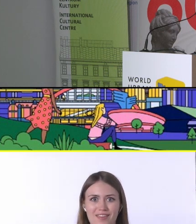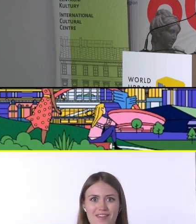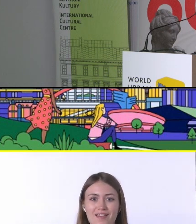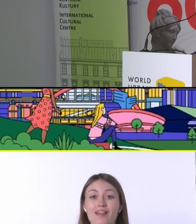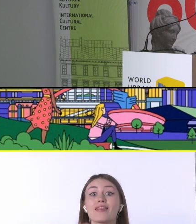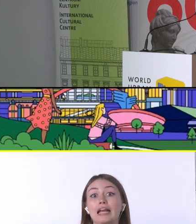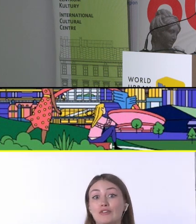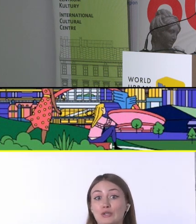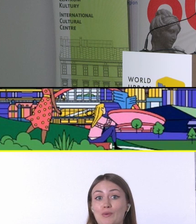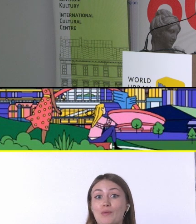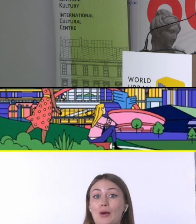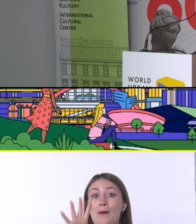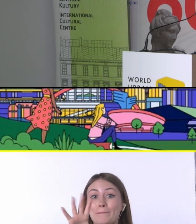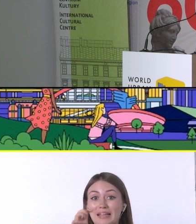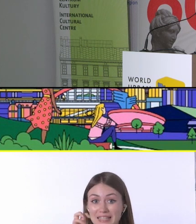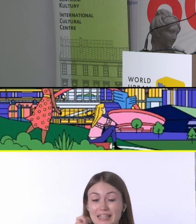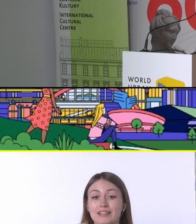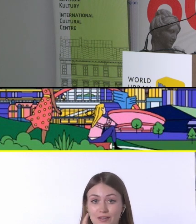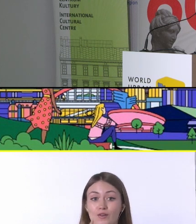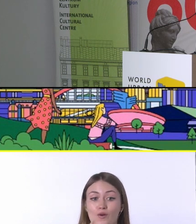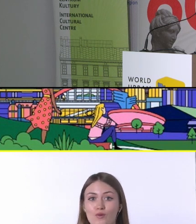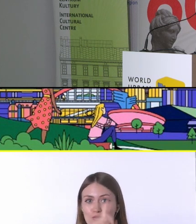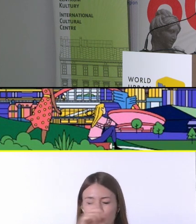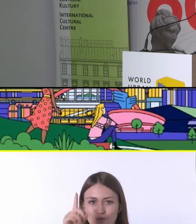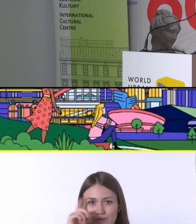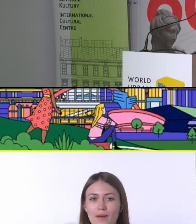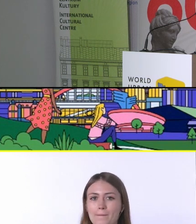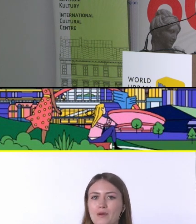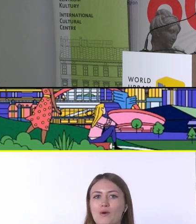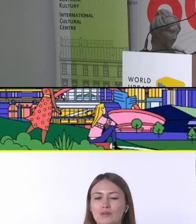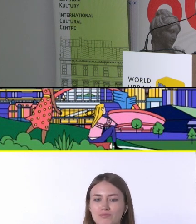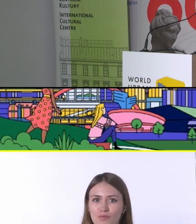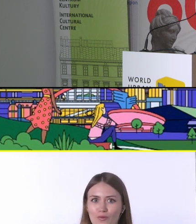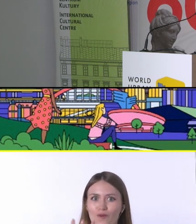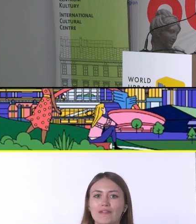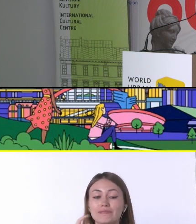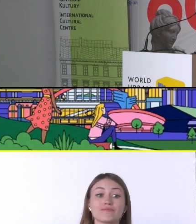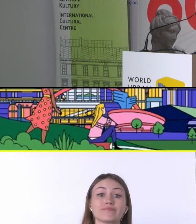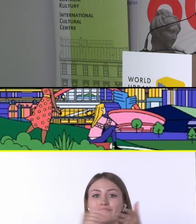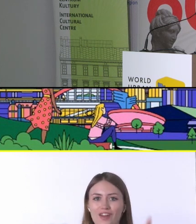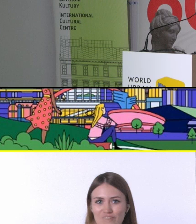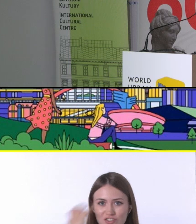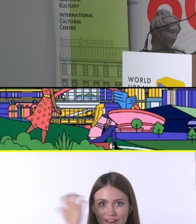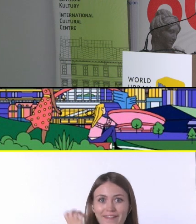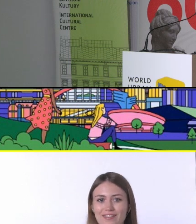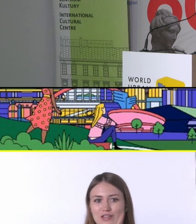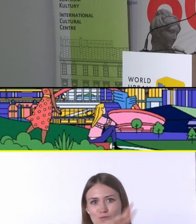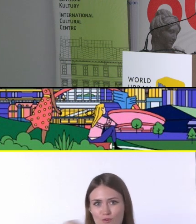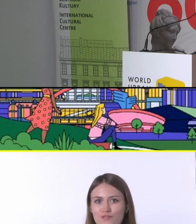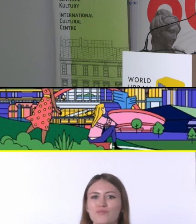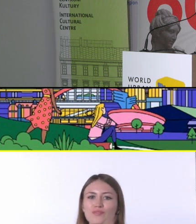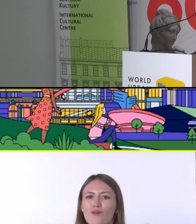turystów z zabytkowym parowozem do Czech i wróciło z powrotem. I oni wiedzieli, na czym polegała ta